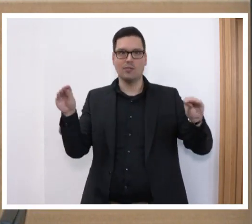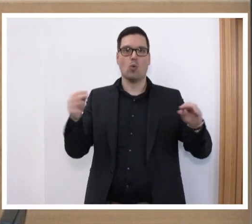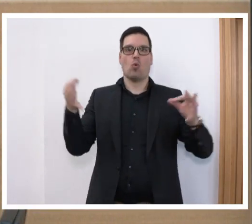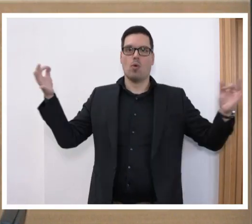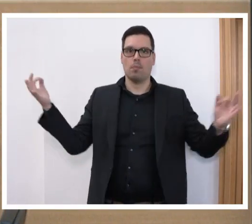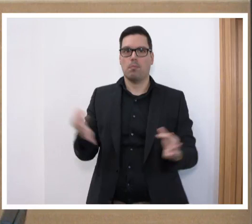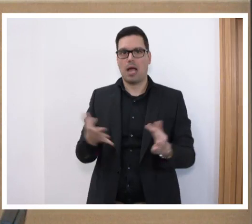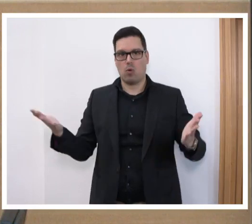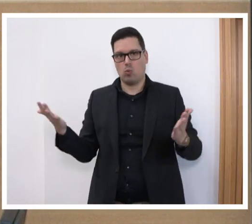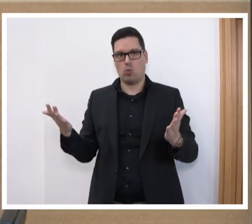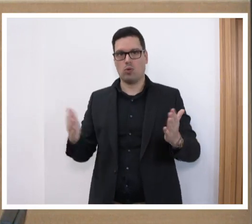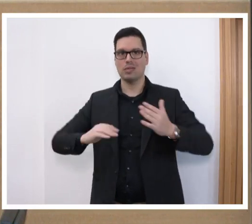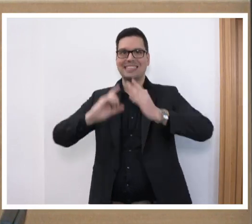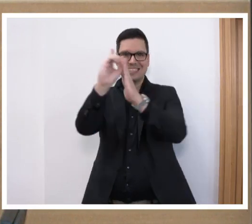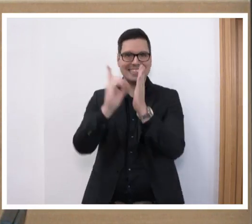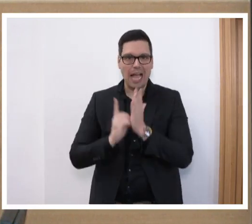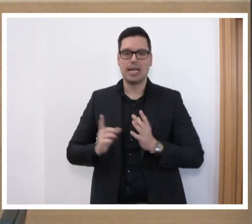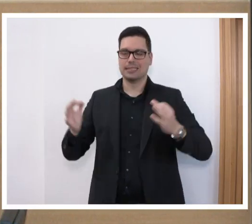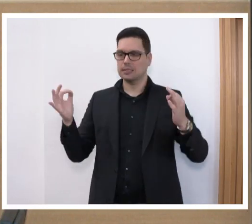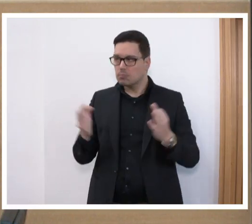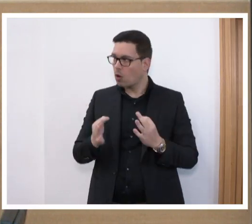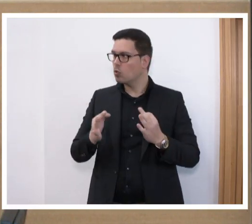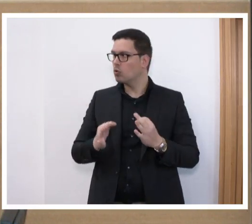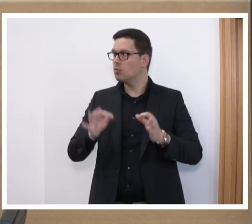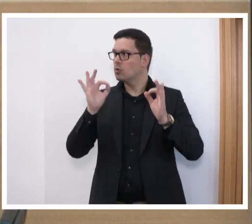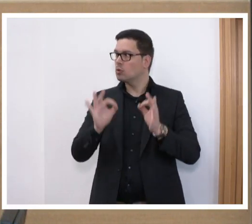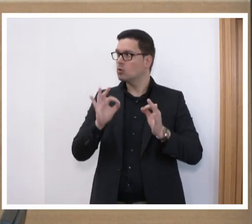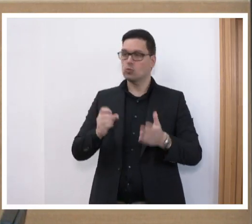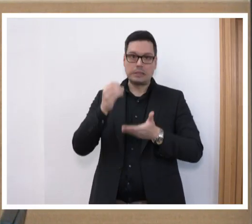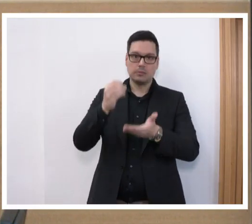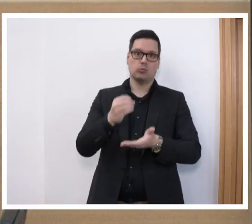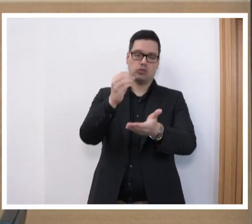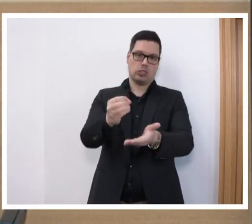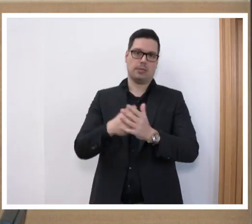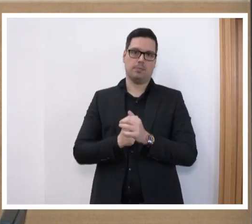entsprechende Daten, um ordentlich zu budgetieren.